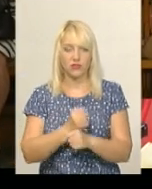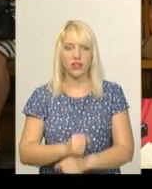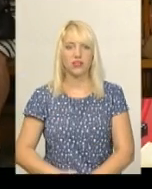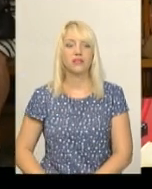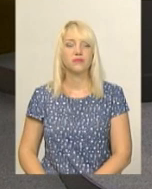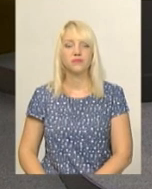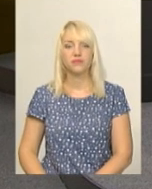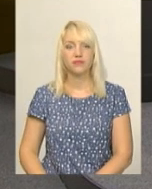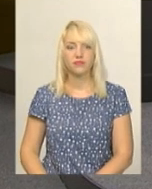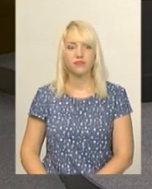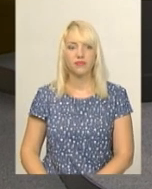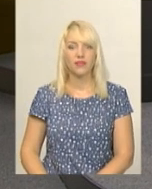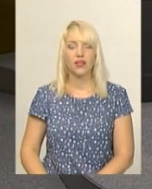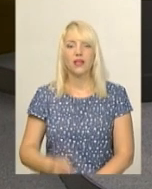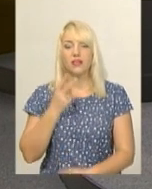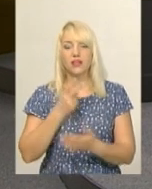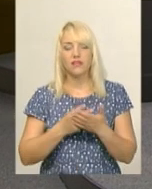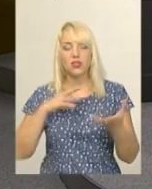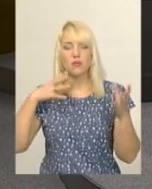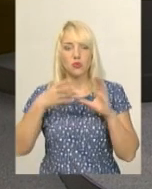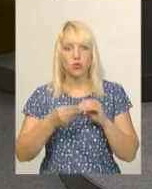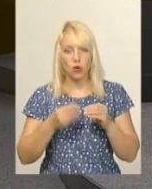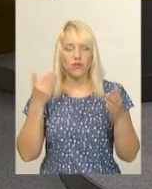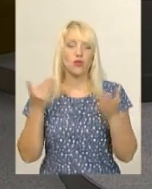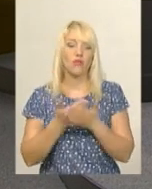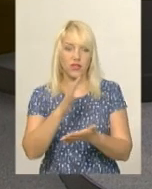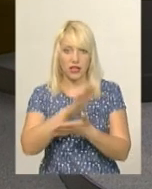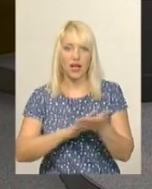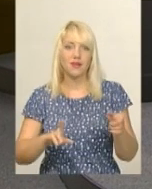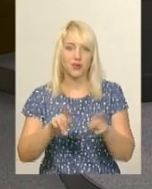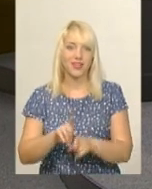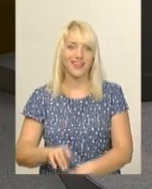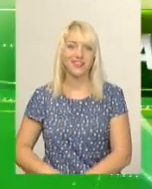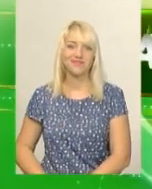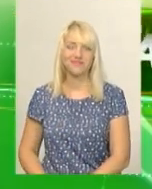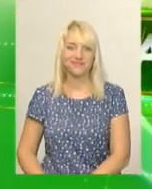Центр. Ви дивитесь підсумкою випуск новин і далі про таке.